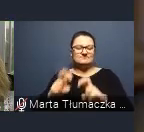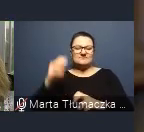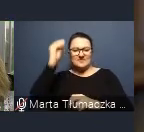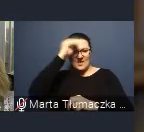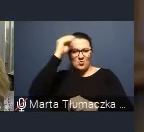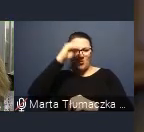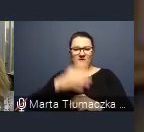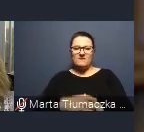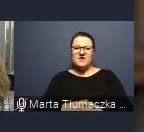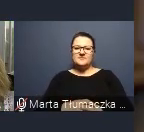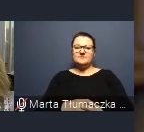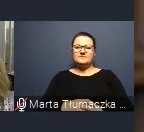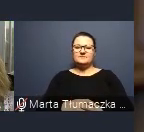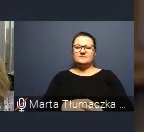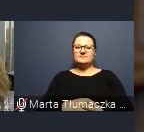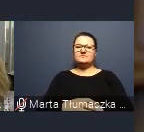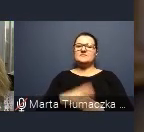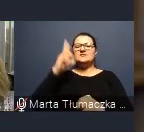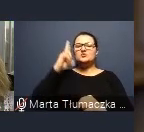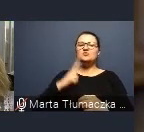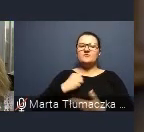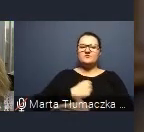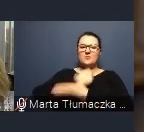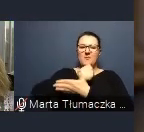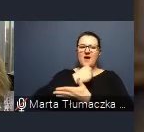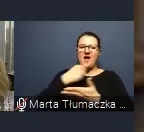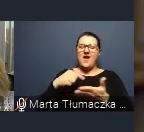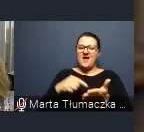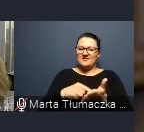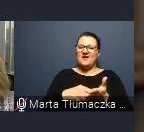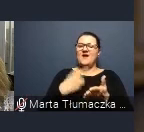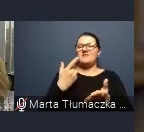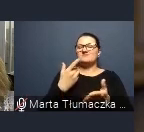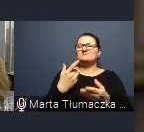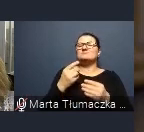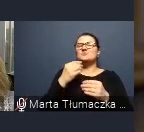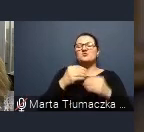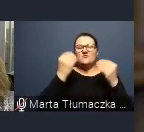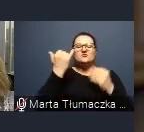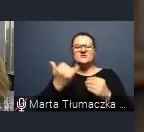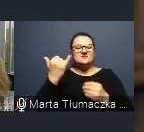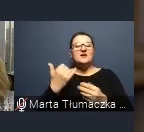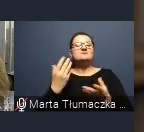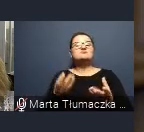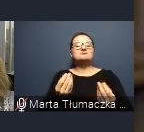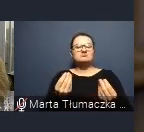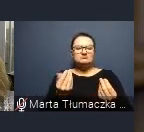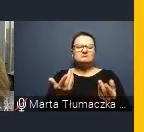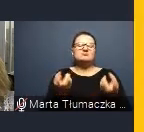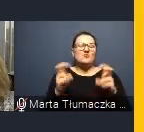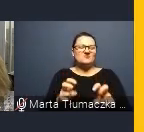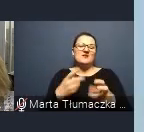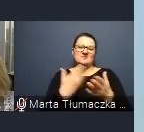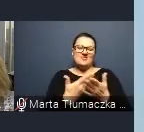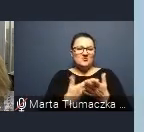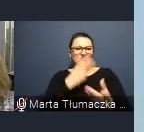Instytutu Wspomagania Rozwoju Dziecka narodził się z palącej potrzeby pomocy dzieciom z autyzmem i ich rodzinom.